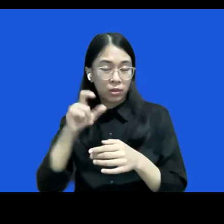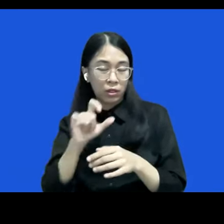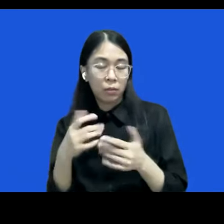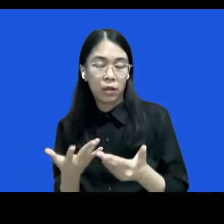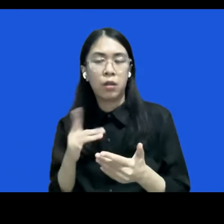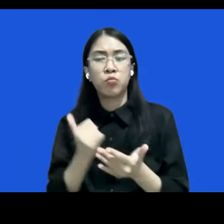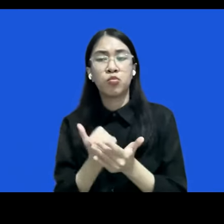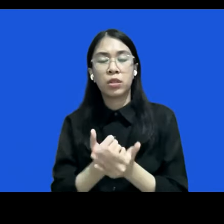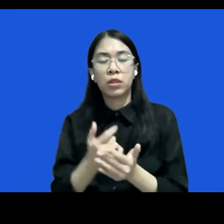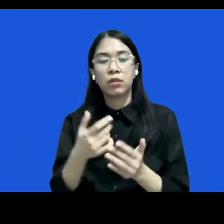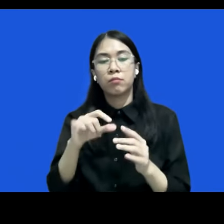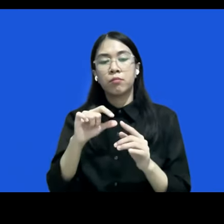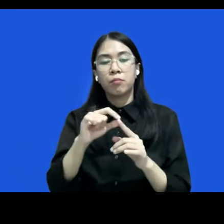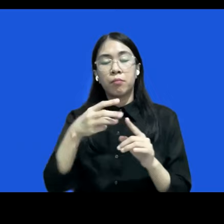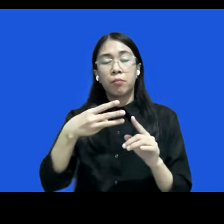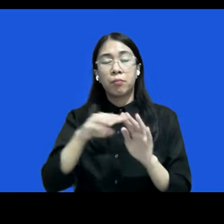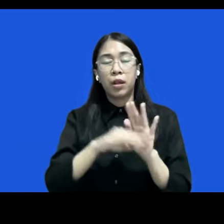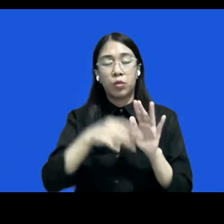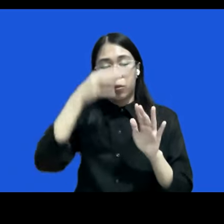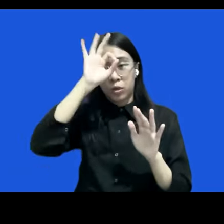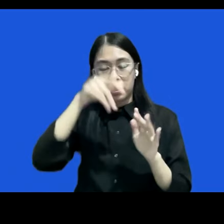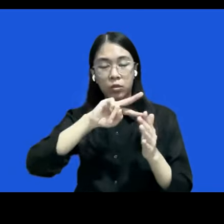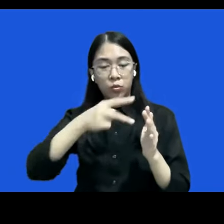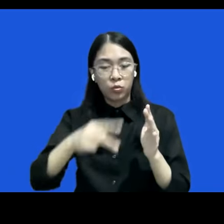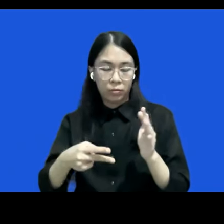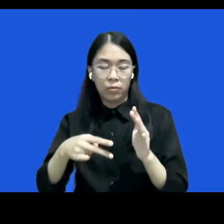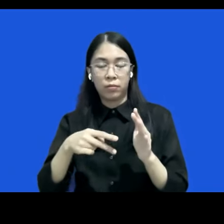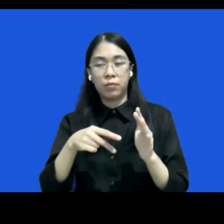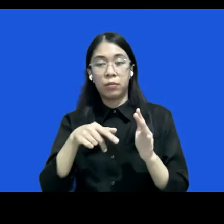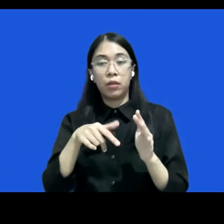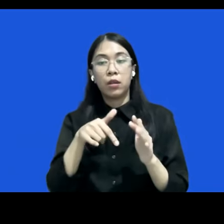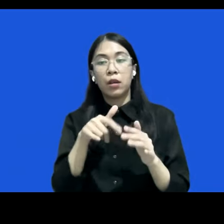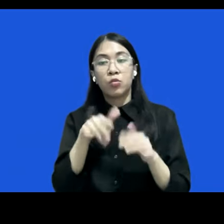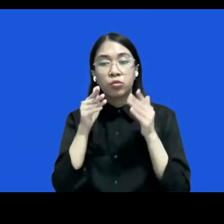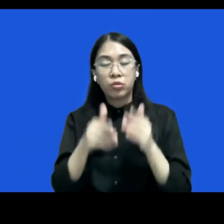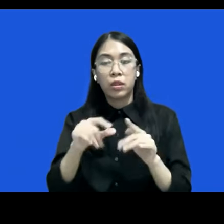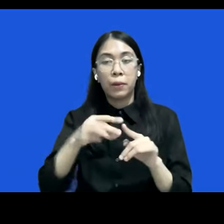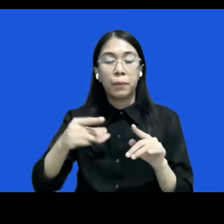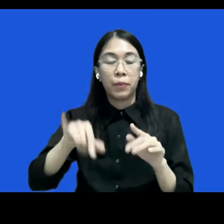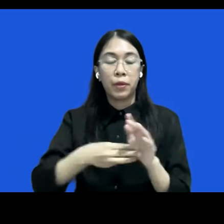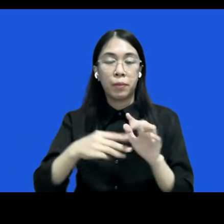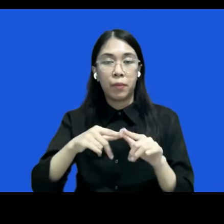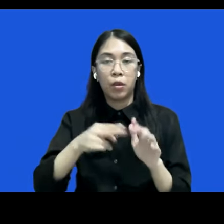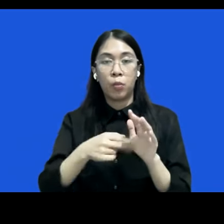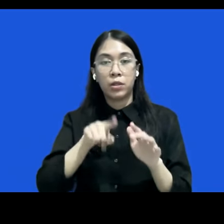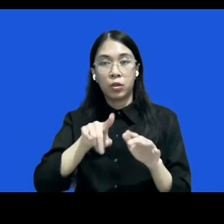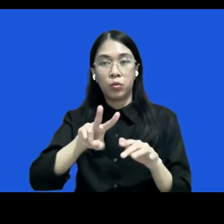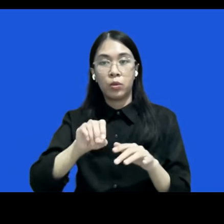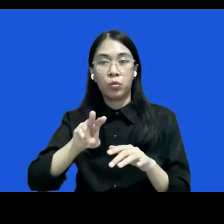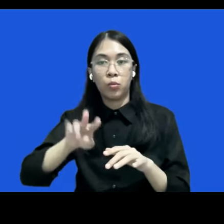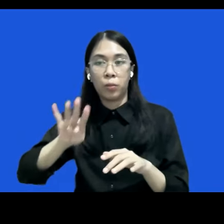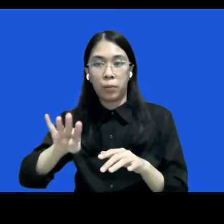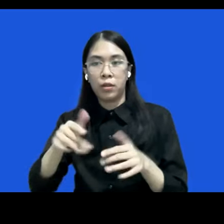dicabut untuk nantinya diregulasi dalam revisi KUHAB apalagi sudah ada perma nomor 1 tahun 2024 yang menurut pendapat saya lebih